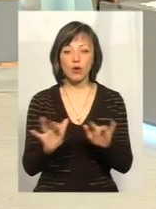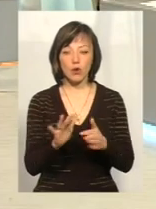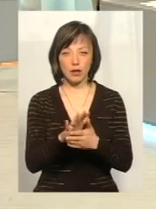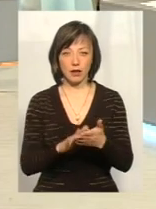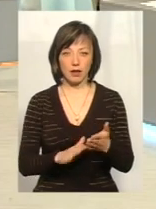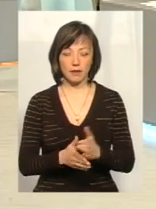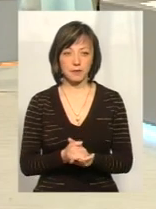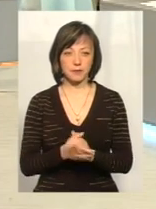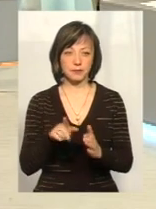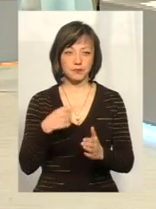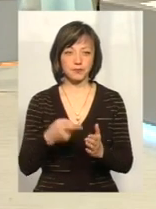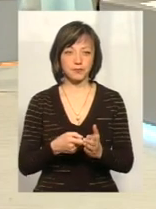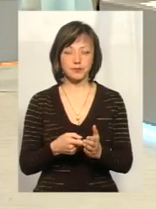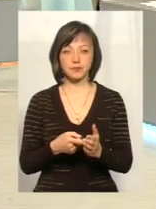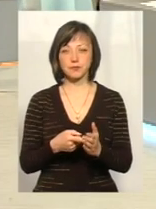далі йдуть?